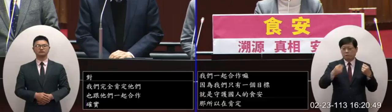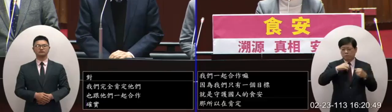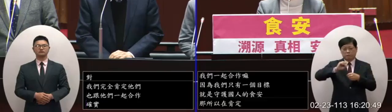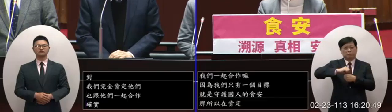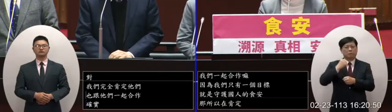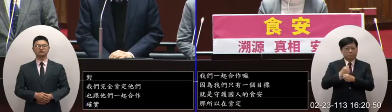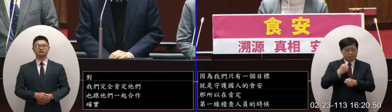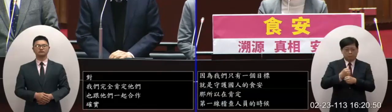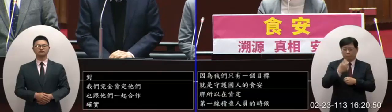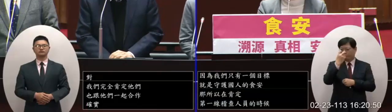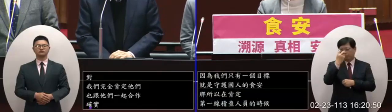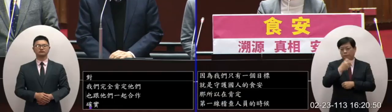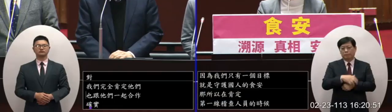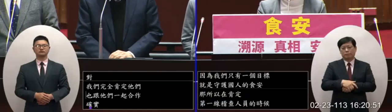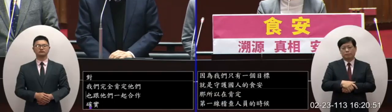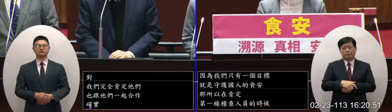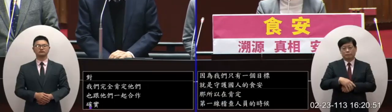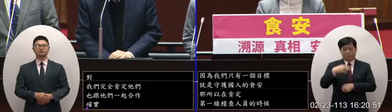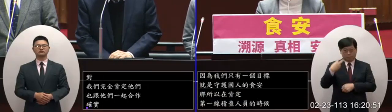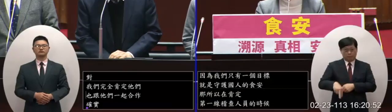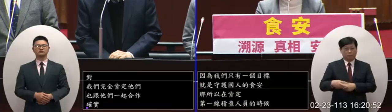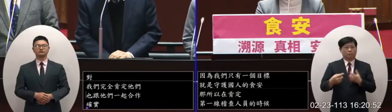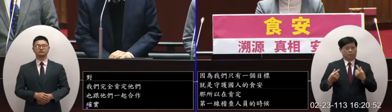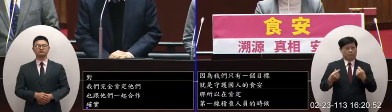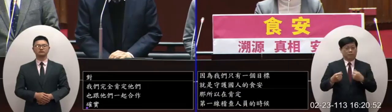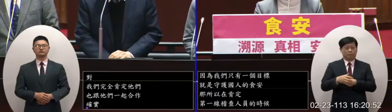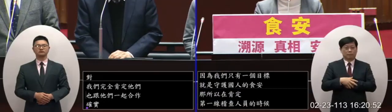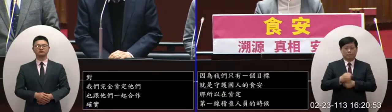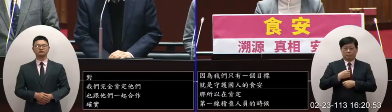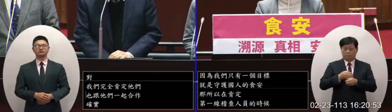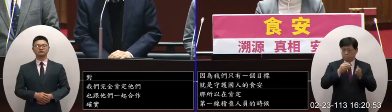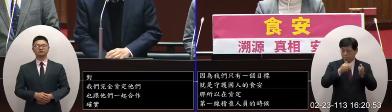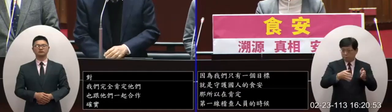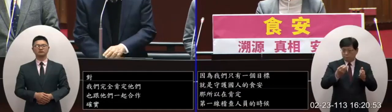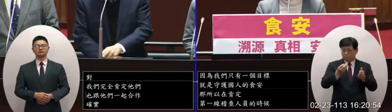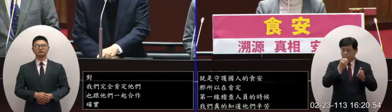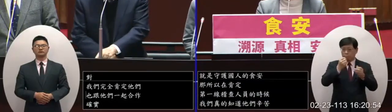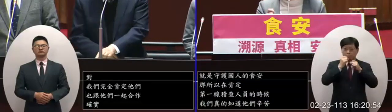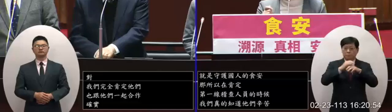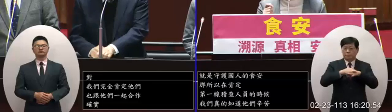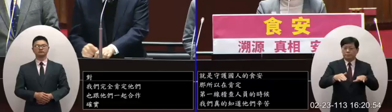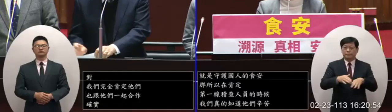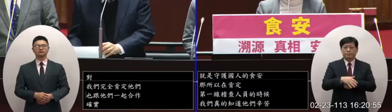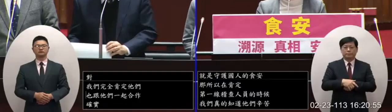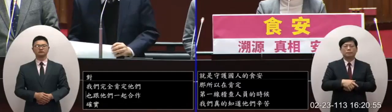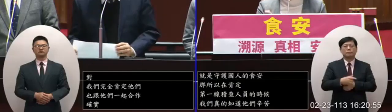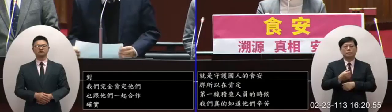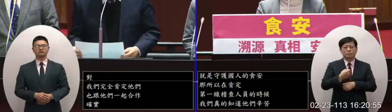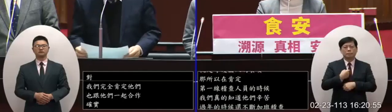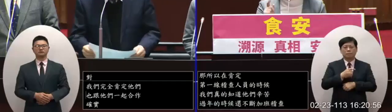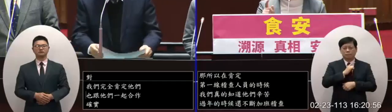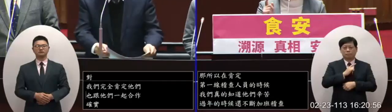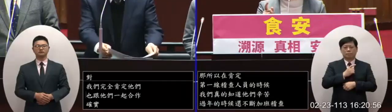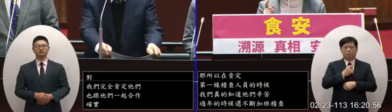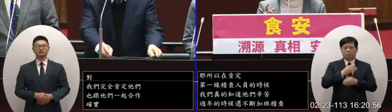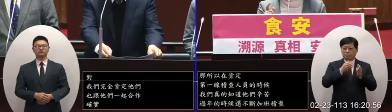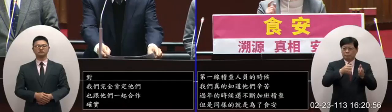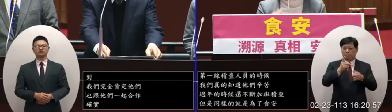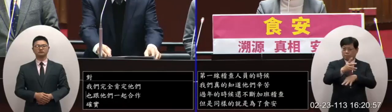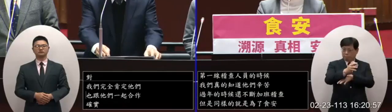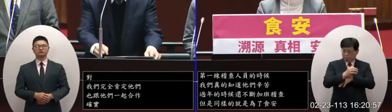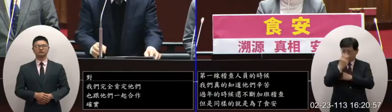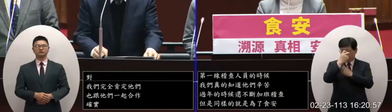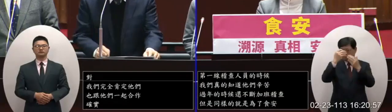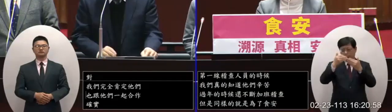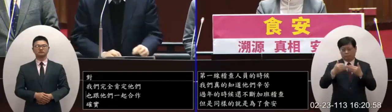加班機場但是同樣的就是為了食安我們必須要接受科學